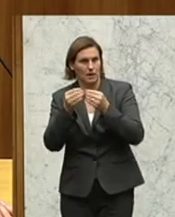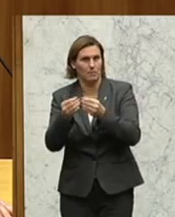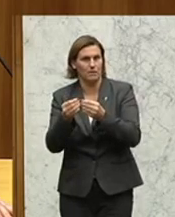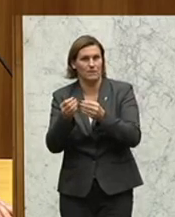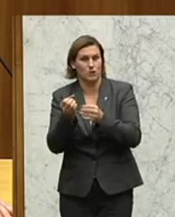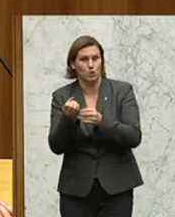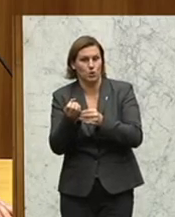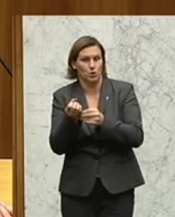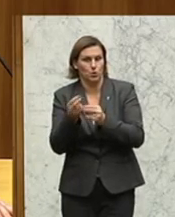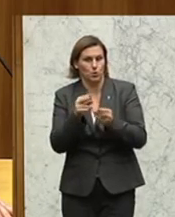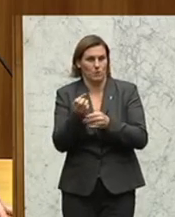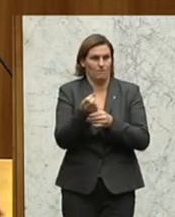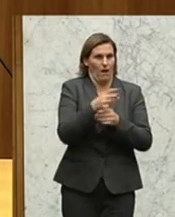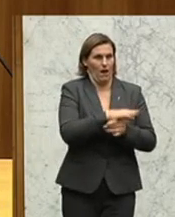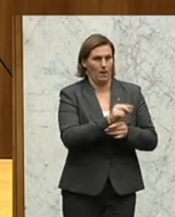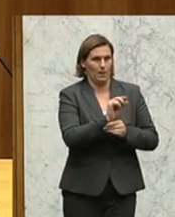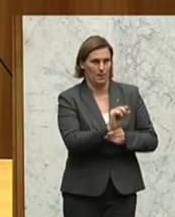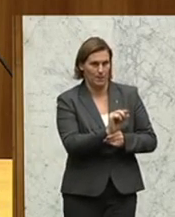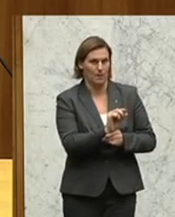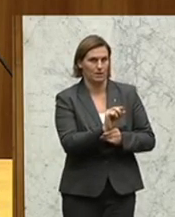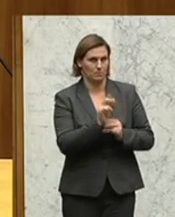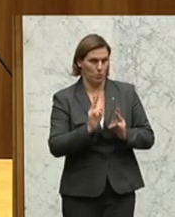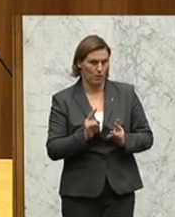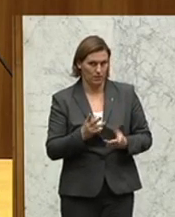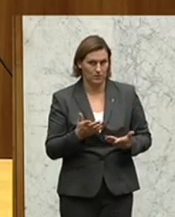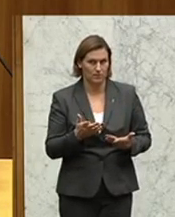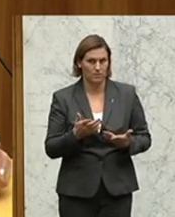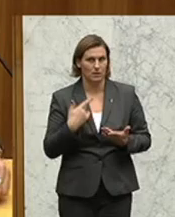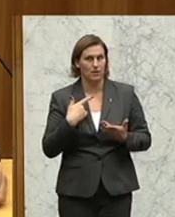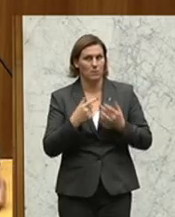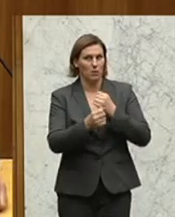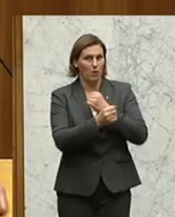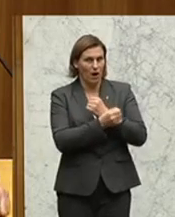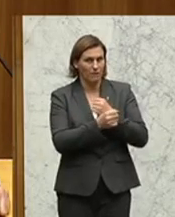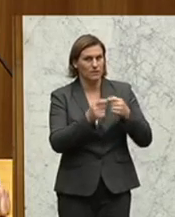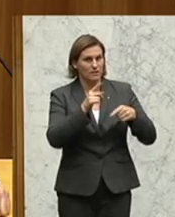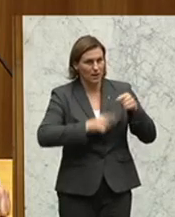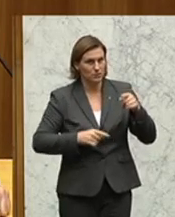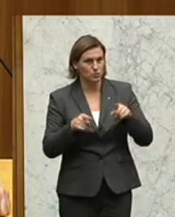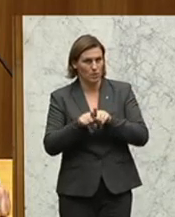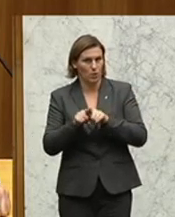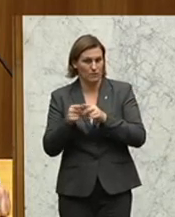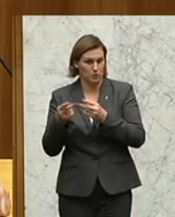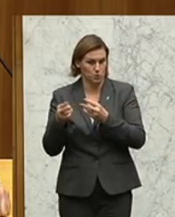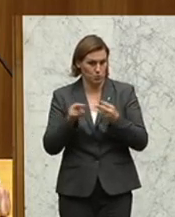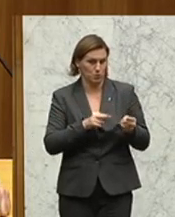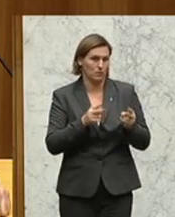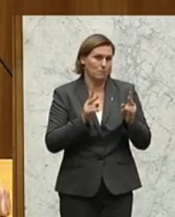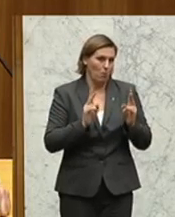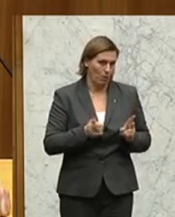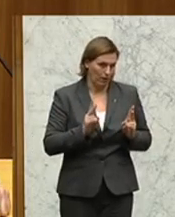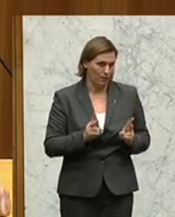Rückfallswahrscheinlichkeit geringer ist. Apropos Haftentlassung und Rückfallswahrscheinlichkeit. Herr